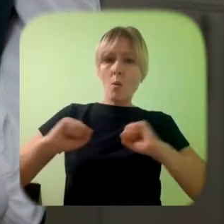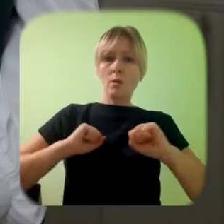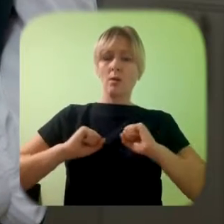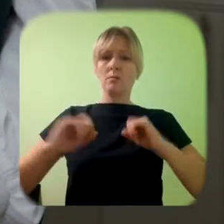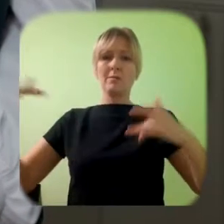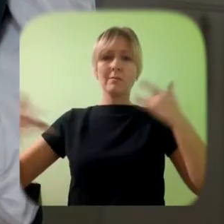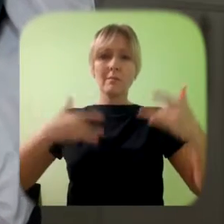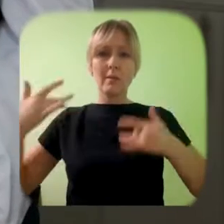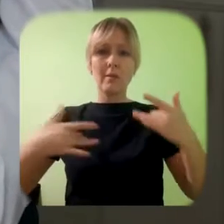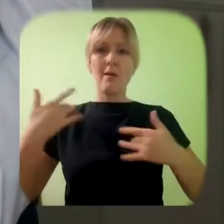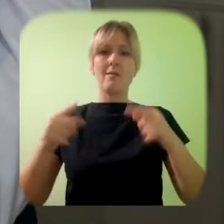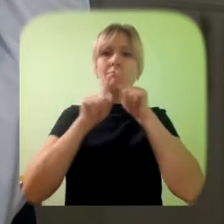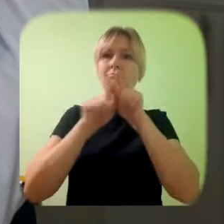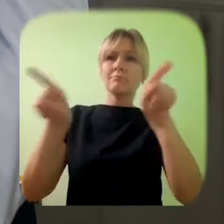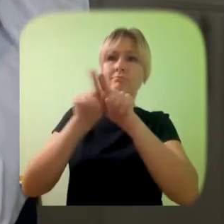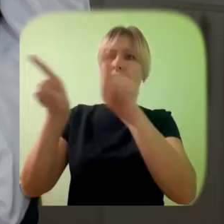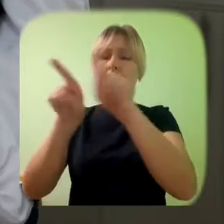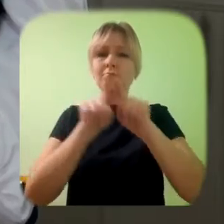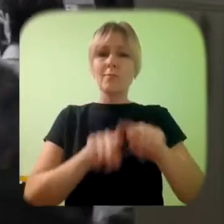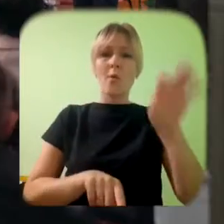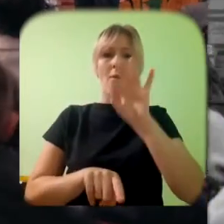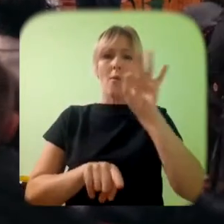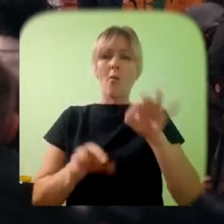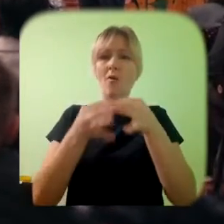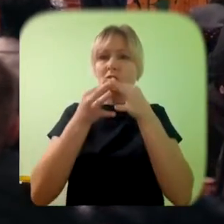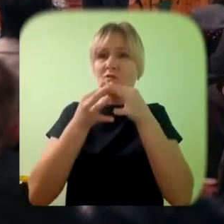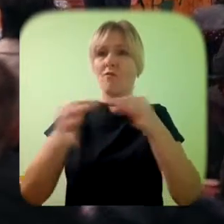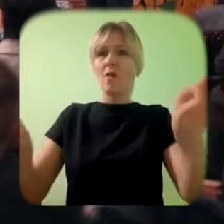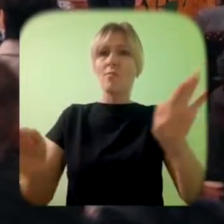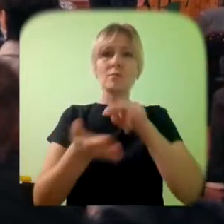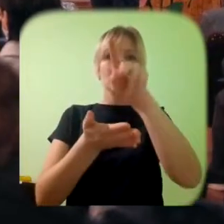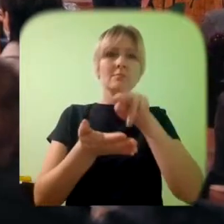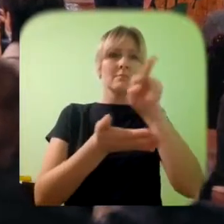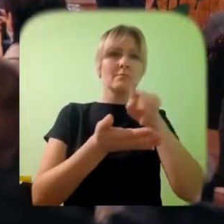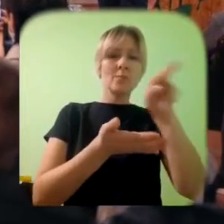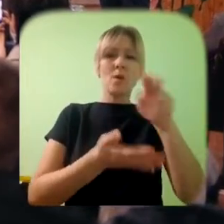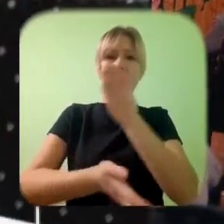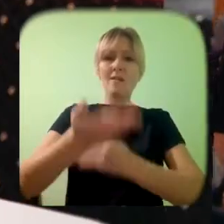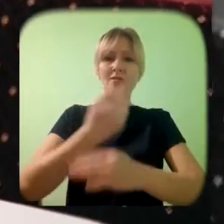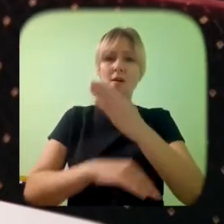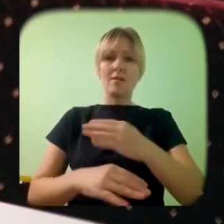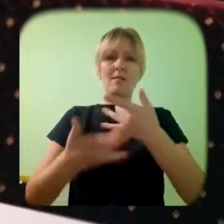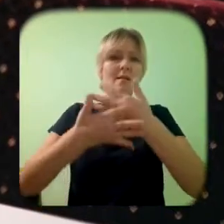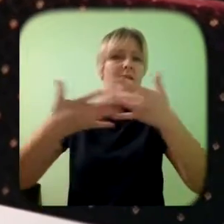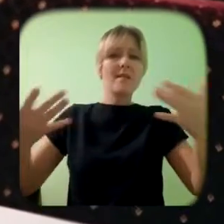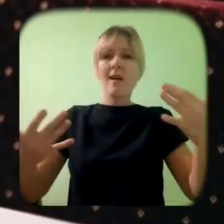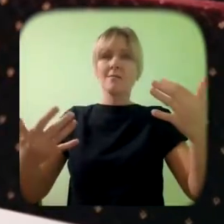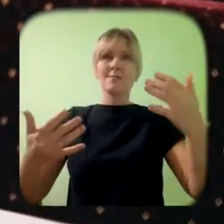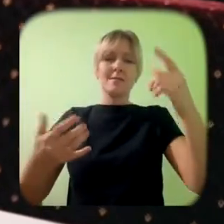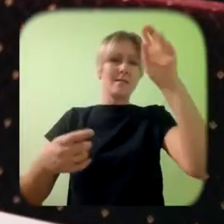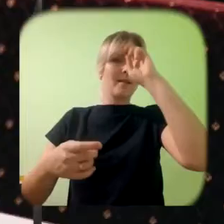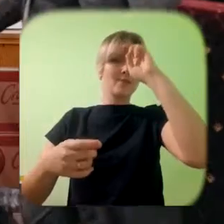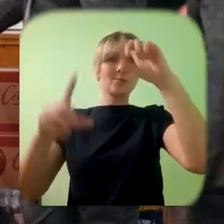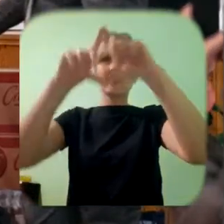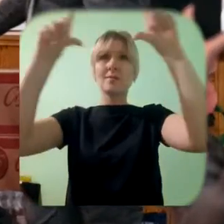prin organizarea teatrului social, prin promovarea conceptului de accesibilitatea persoanelor cu dizabilități